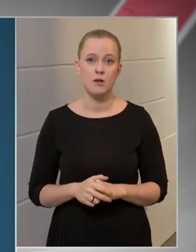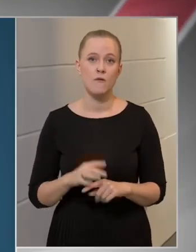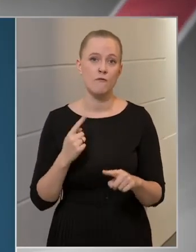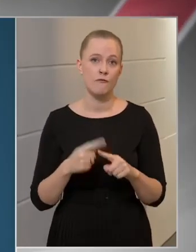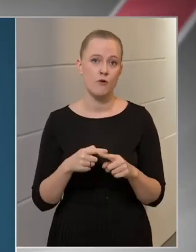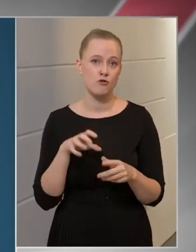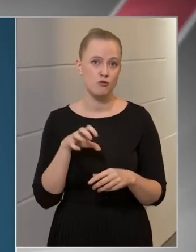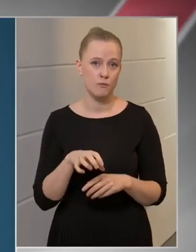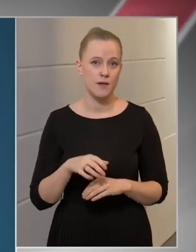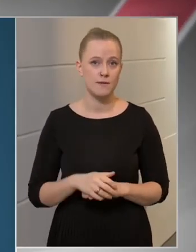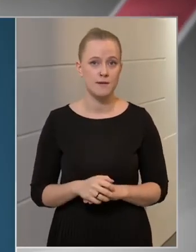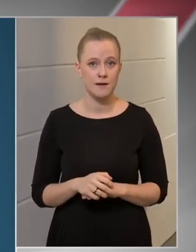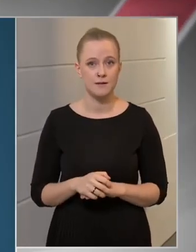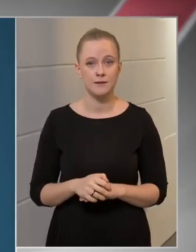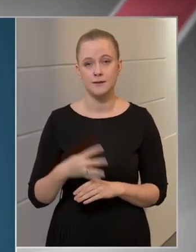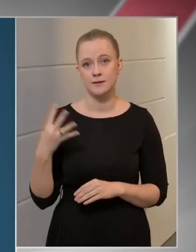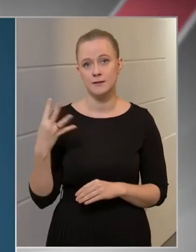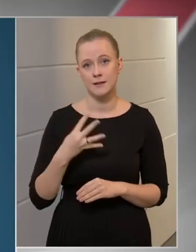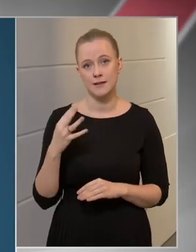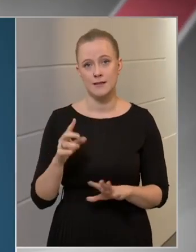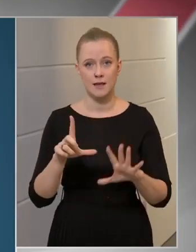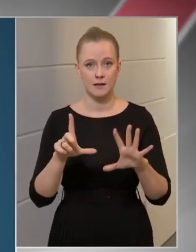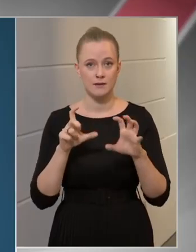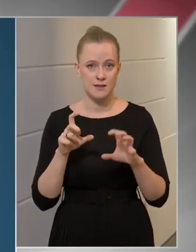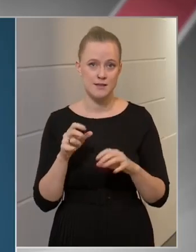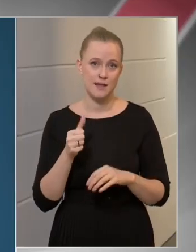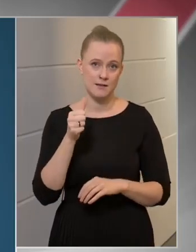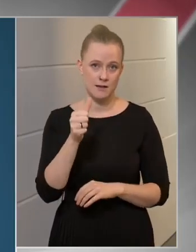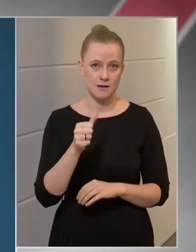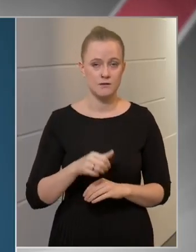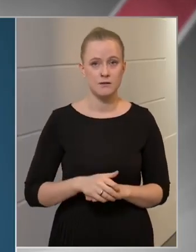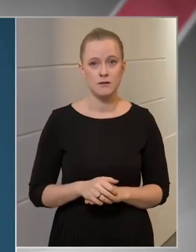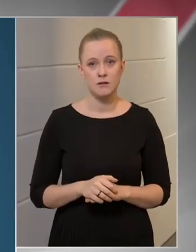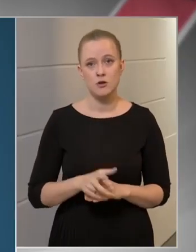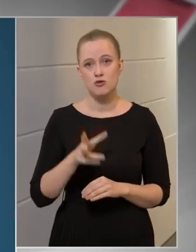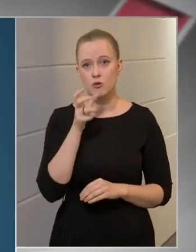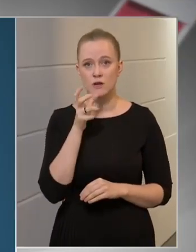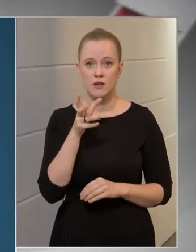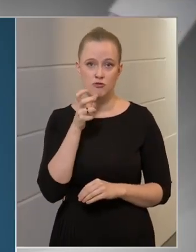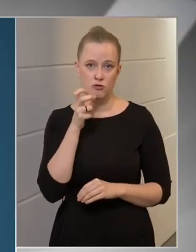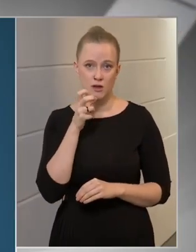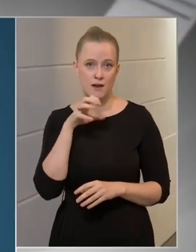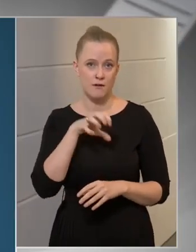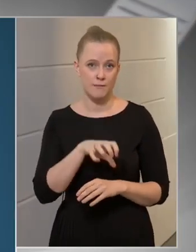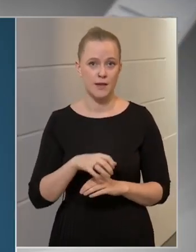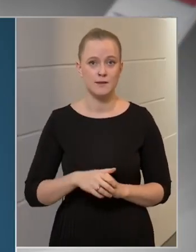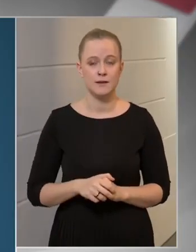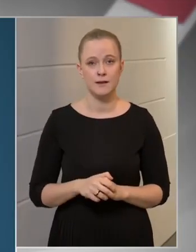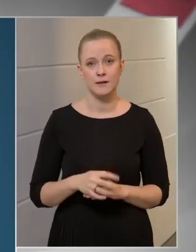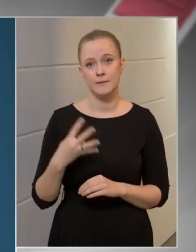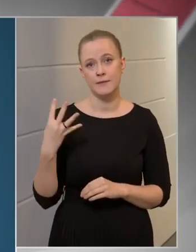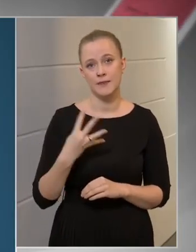Vas megyében 4701, Csongrá-Csanád megyében